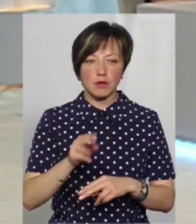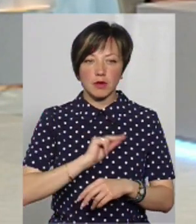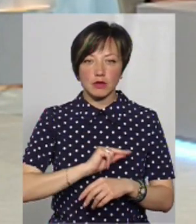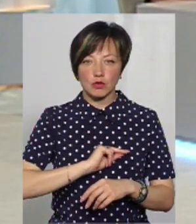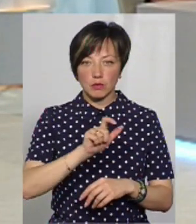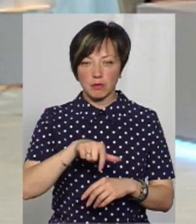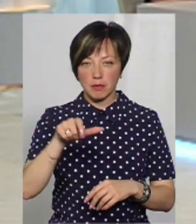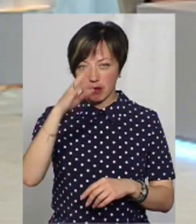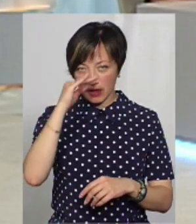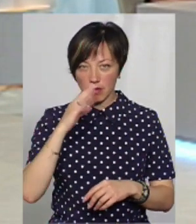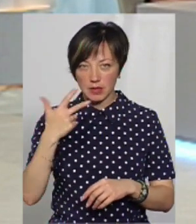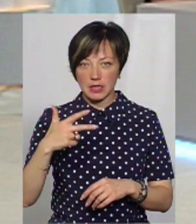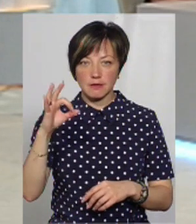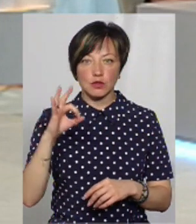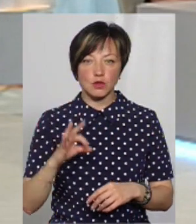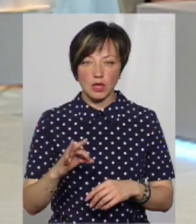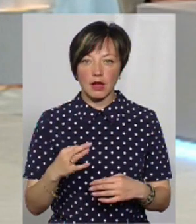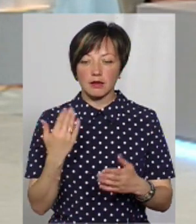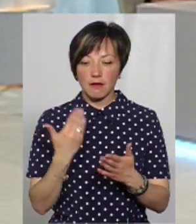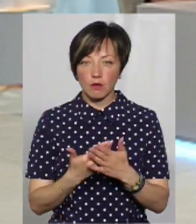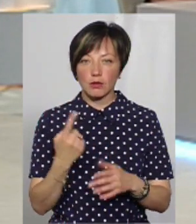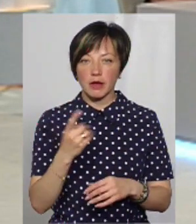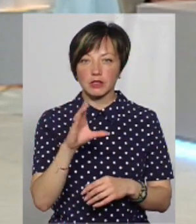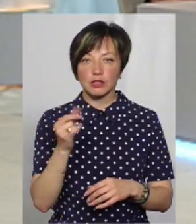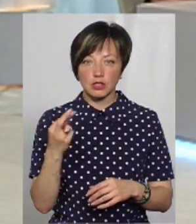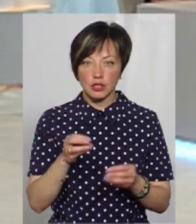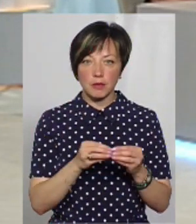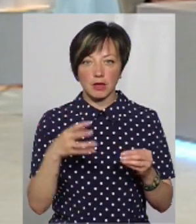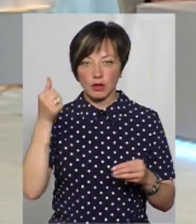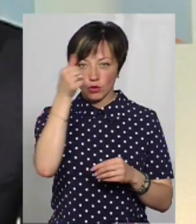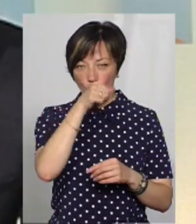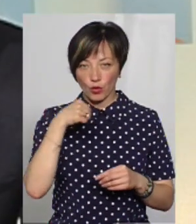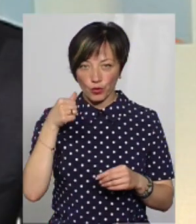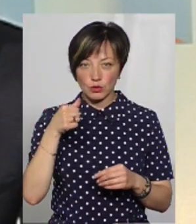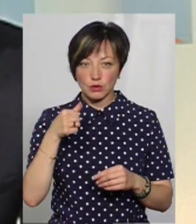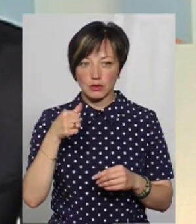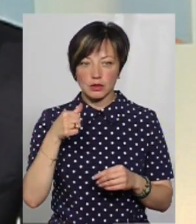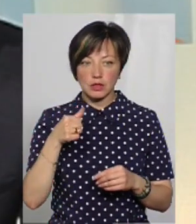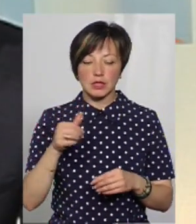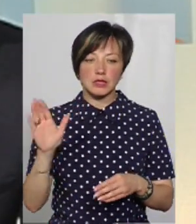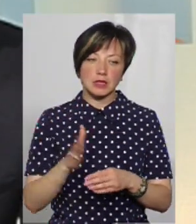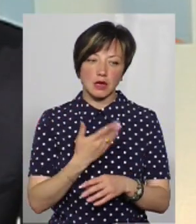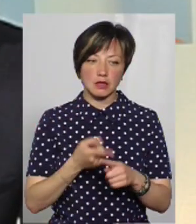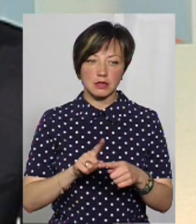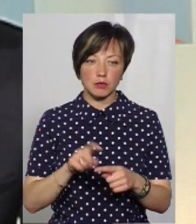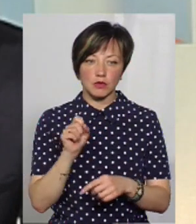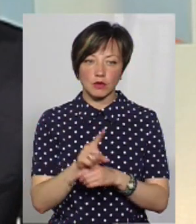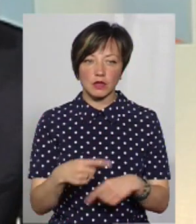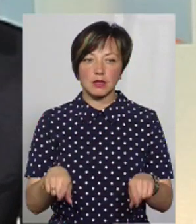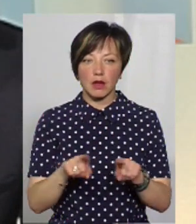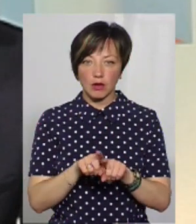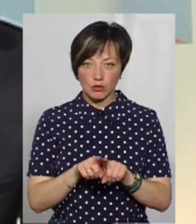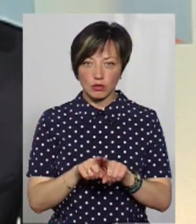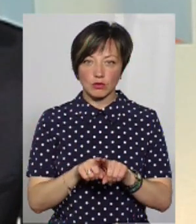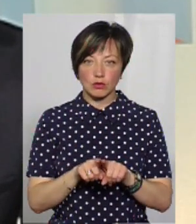працюючим батькам запутівку 30%. Також з 1 січня 2015 року з них зняли ці повноваження, що